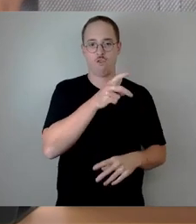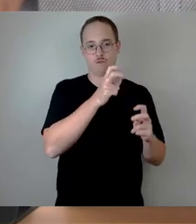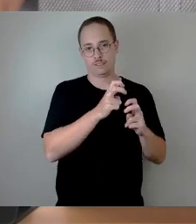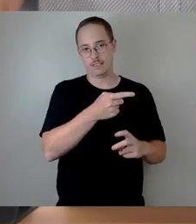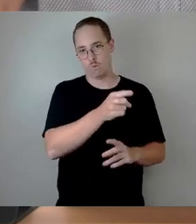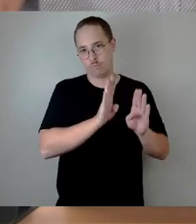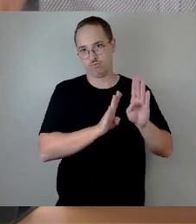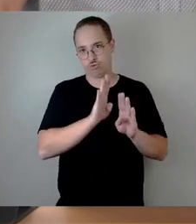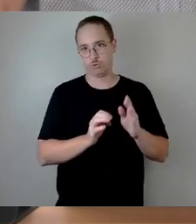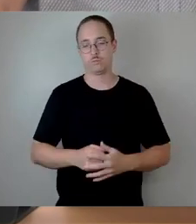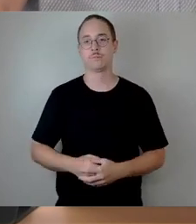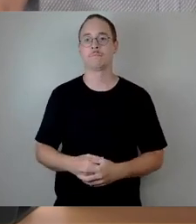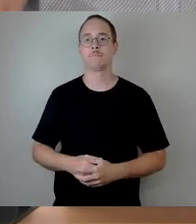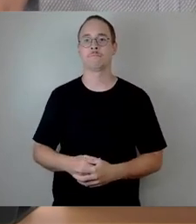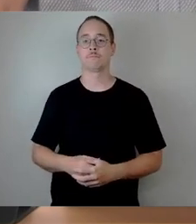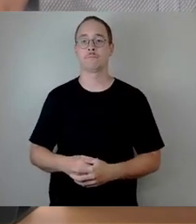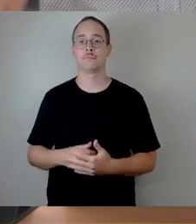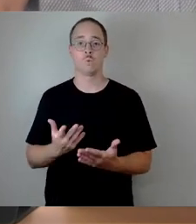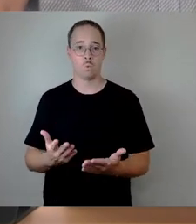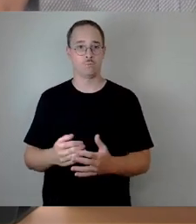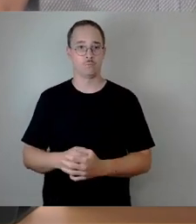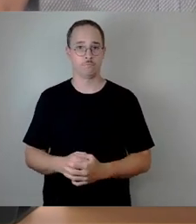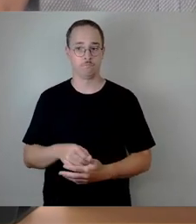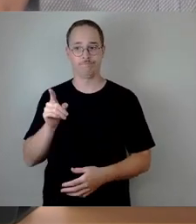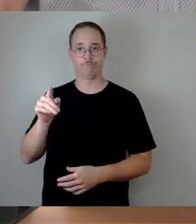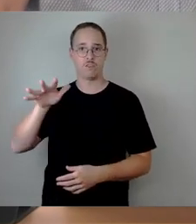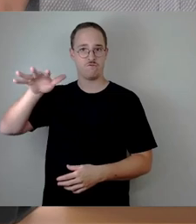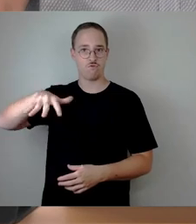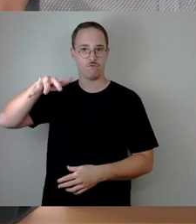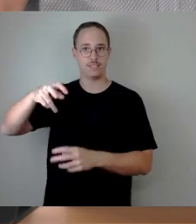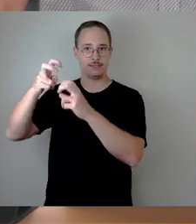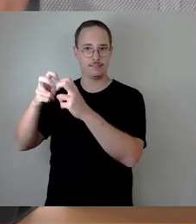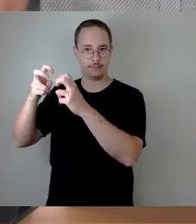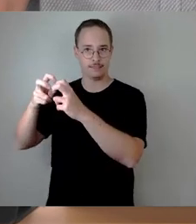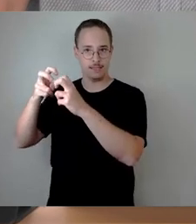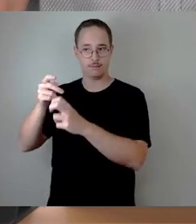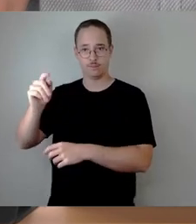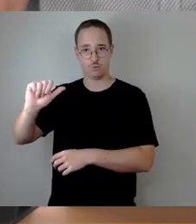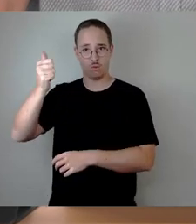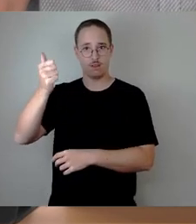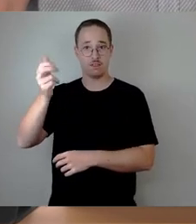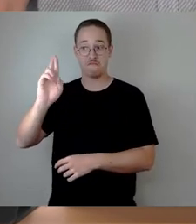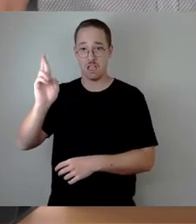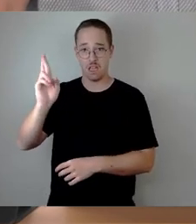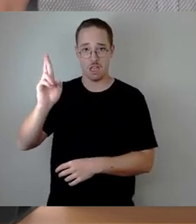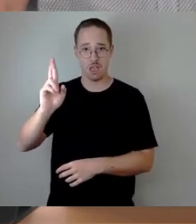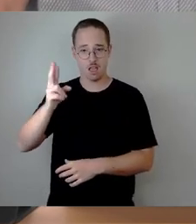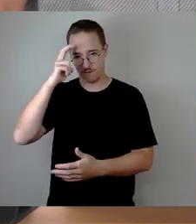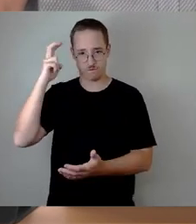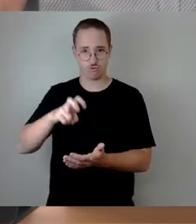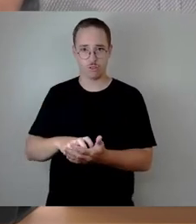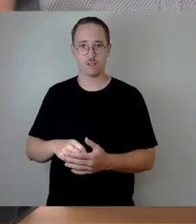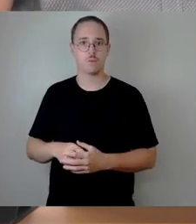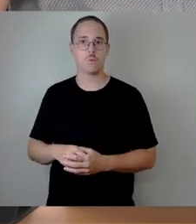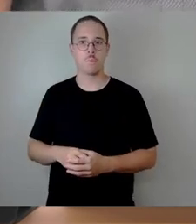So, wer ist für die 15er Variante, und das würde es immer ersetzen machen, wenn irgendwas